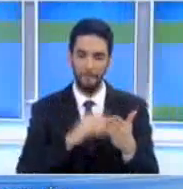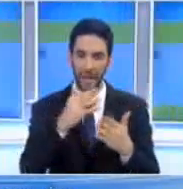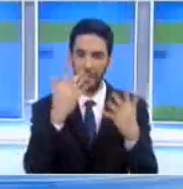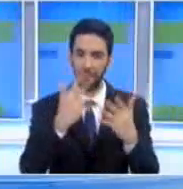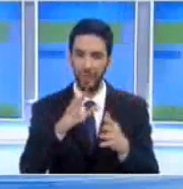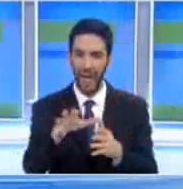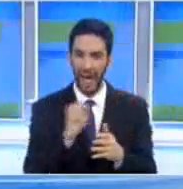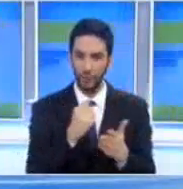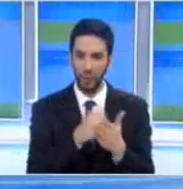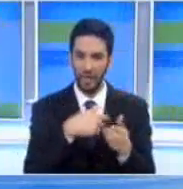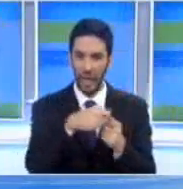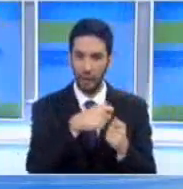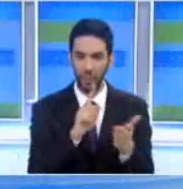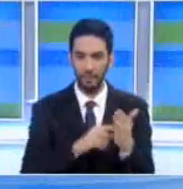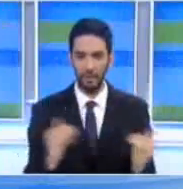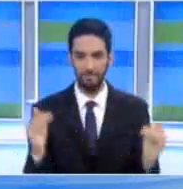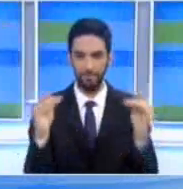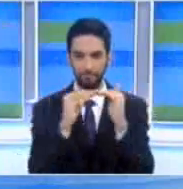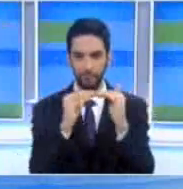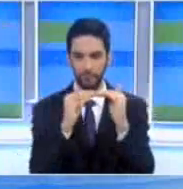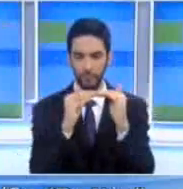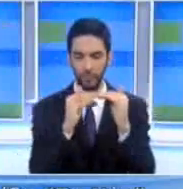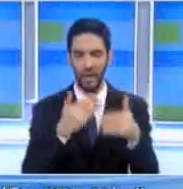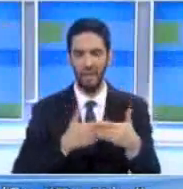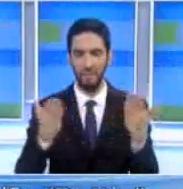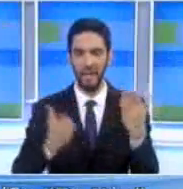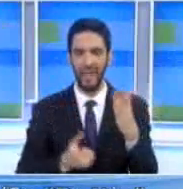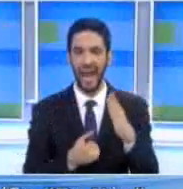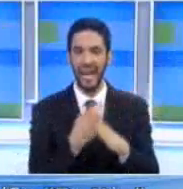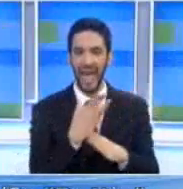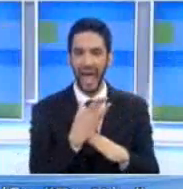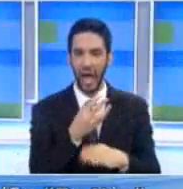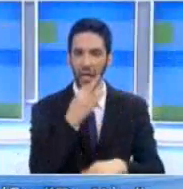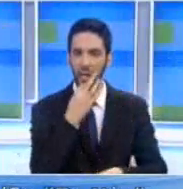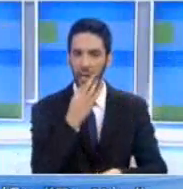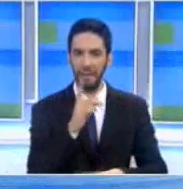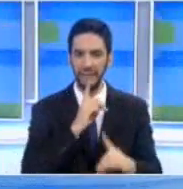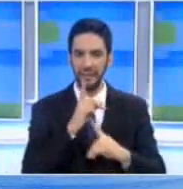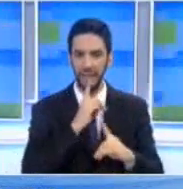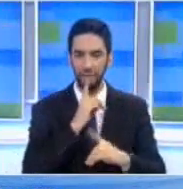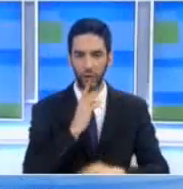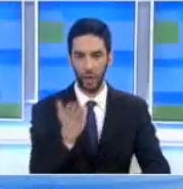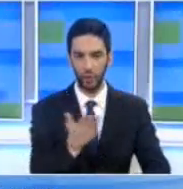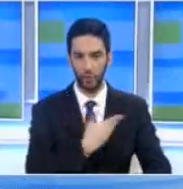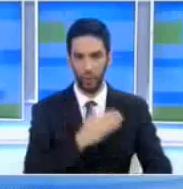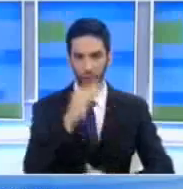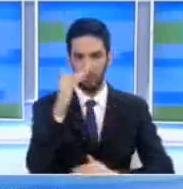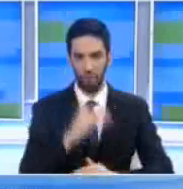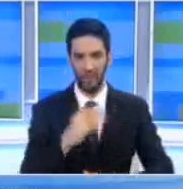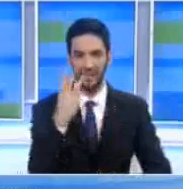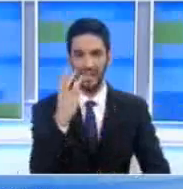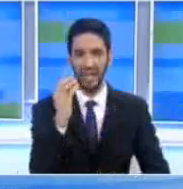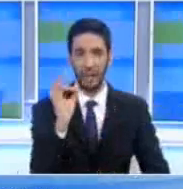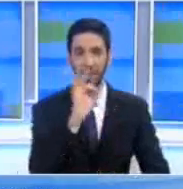δημοσιονομικό ισοζύγιο θα είναι απολύτως ουδέτερο. Σύμφωνα με την εφημερίδα τα νέα η συμφωνία θα οδηγήσει σε νέες μειώσεις